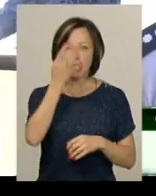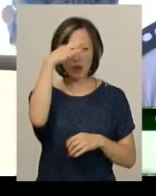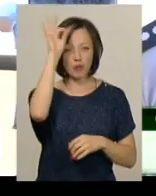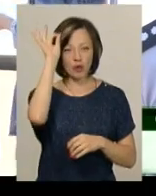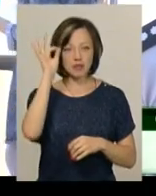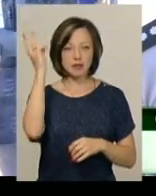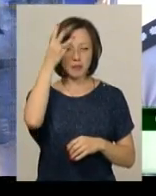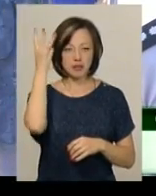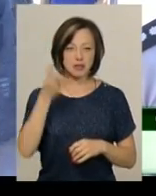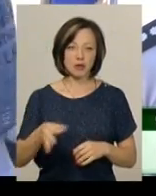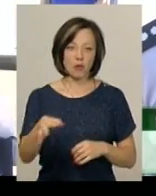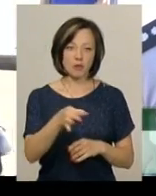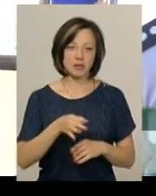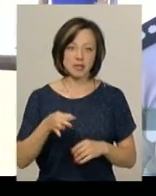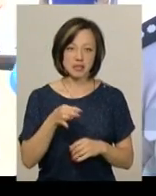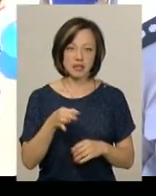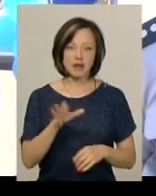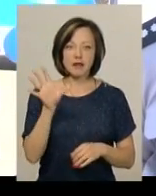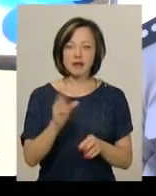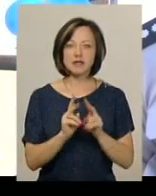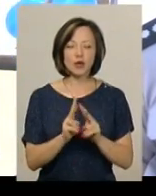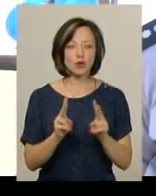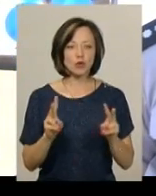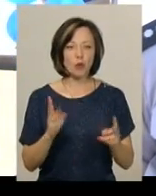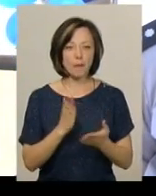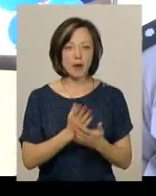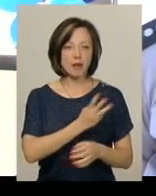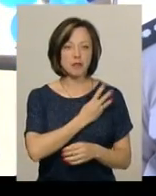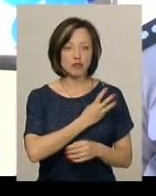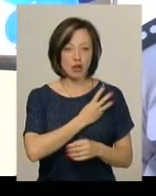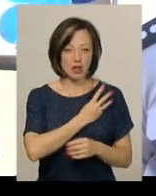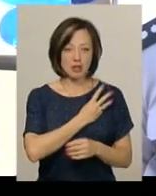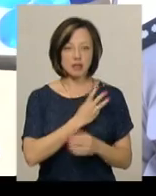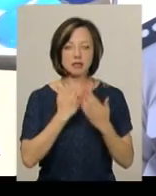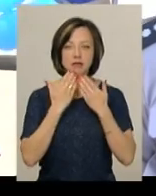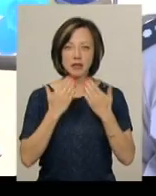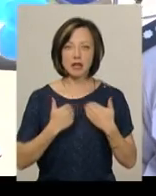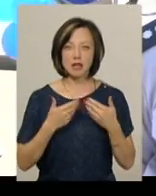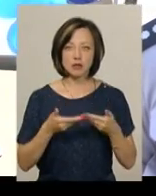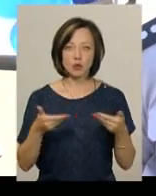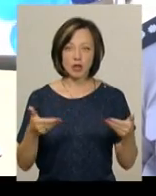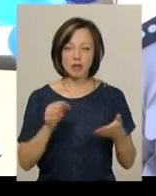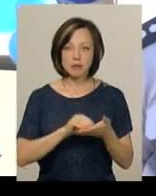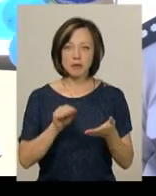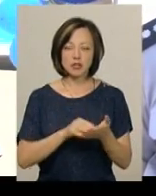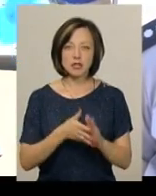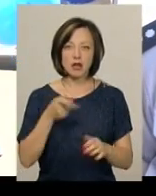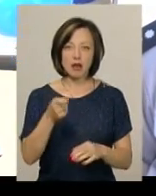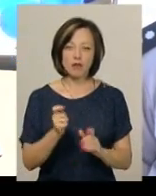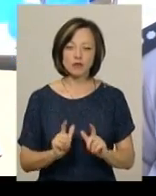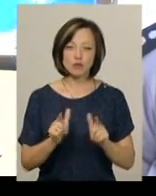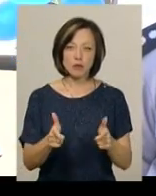поліції Хмельницької області. Всі, хто має бажання, звертаються до нас, пишуть заяву і